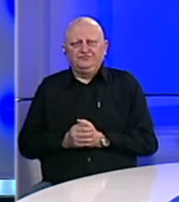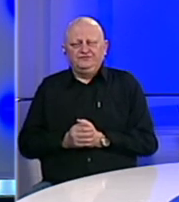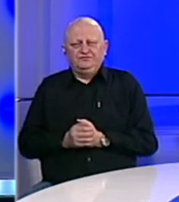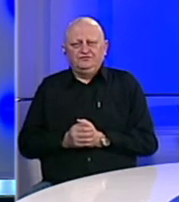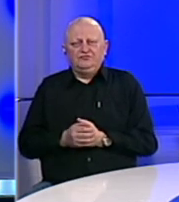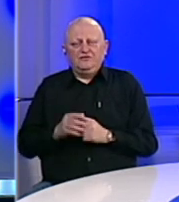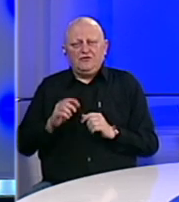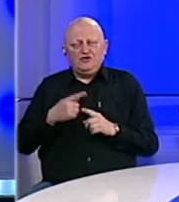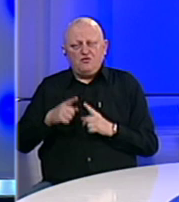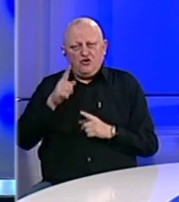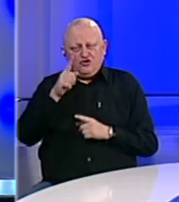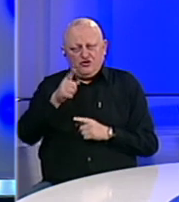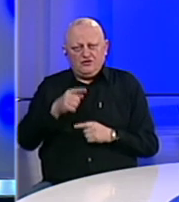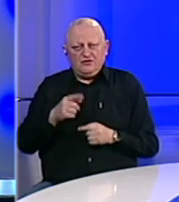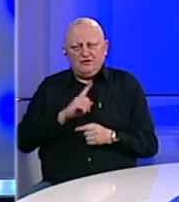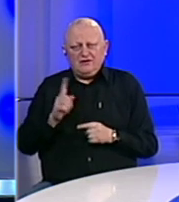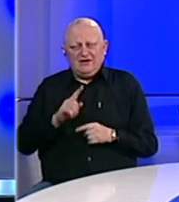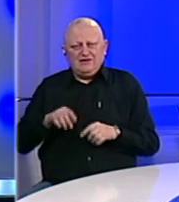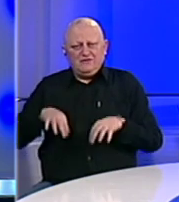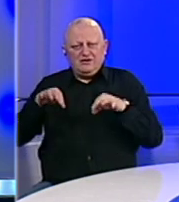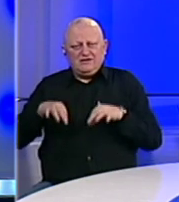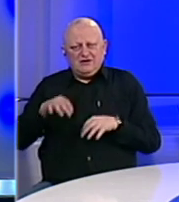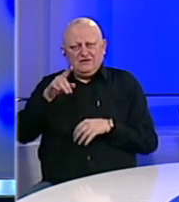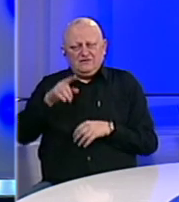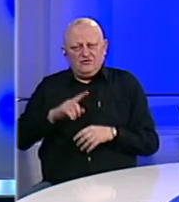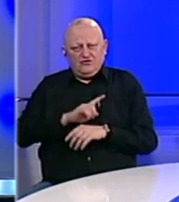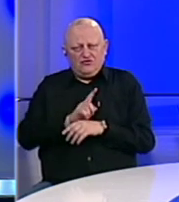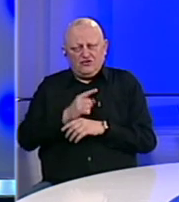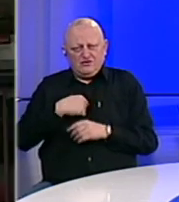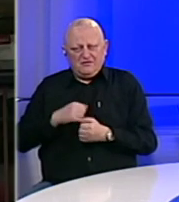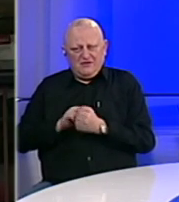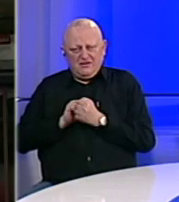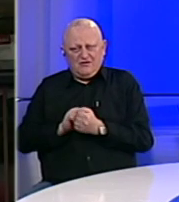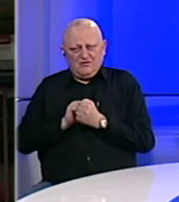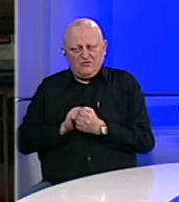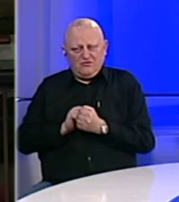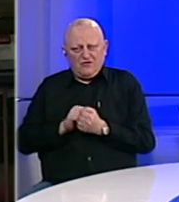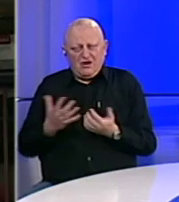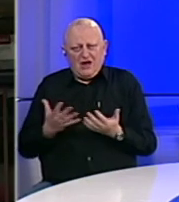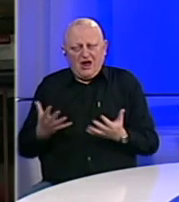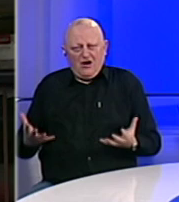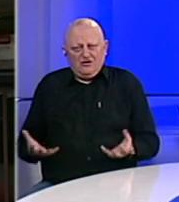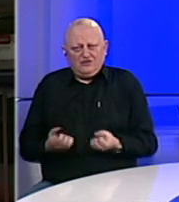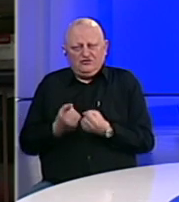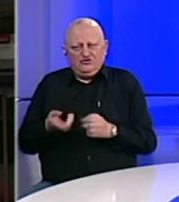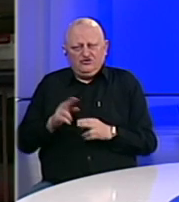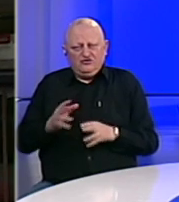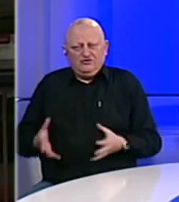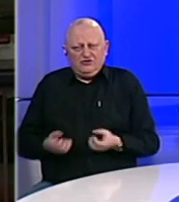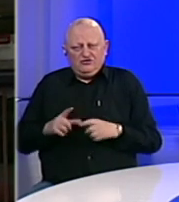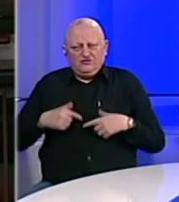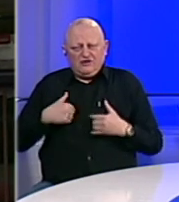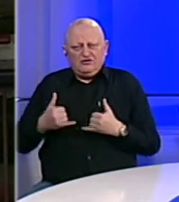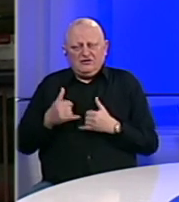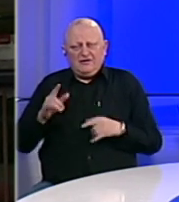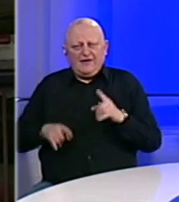Pa zato što se ne smijemo igrati s time da u trenutku da se mi borimo kako da spastimo što više života naših